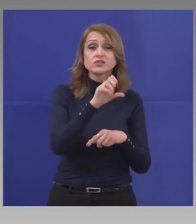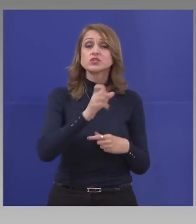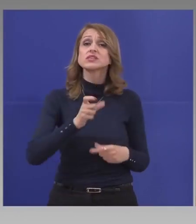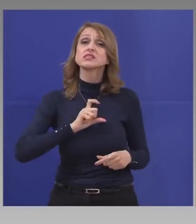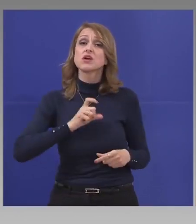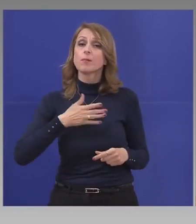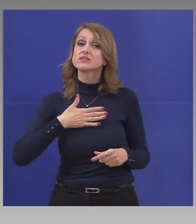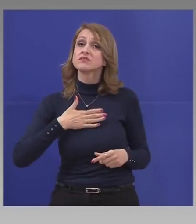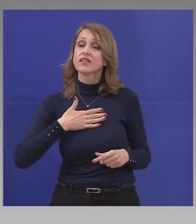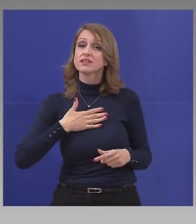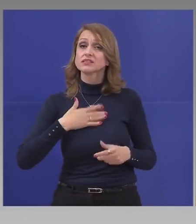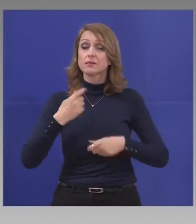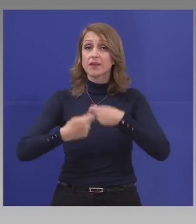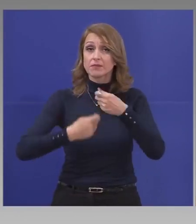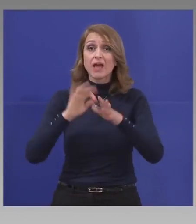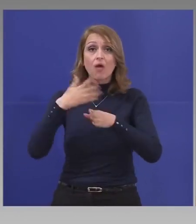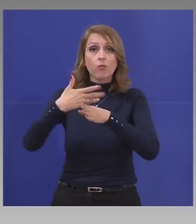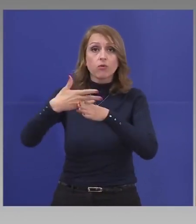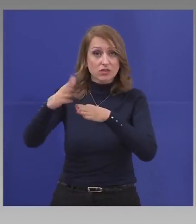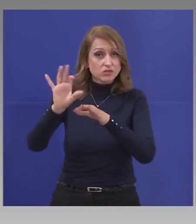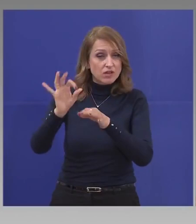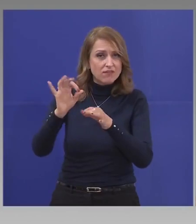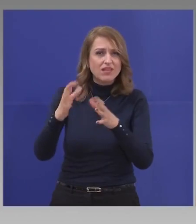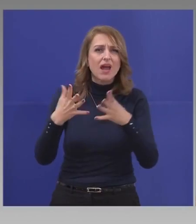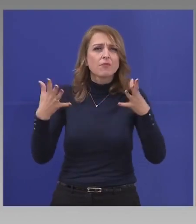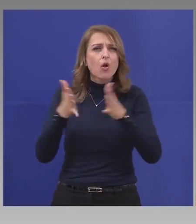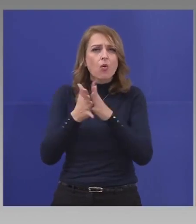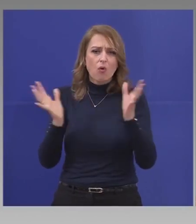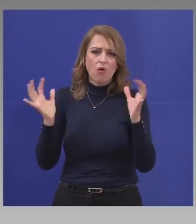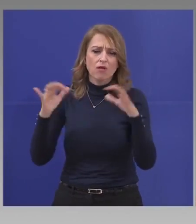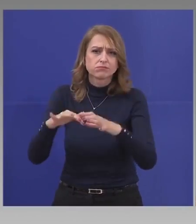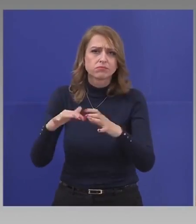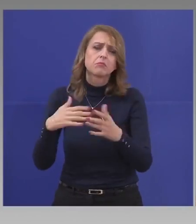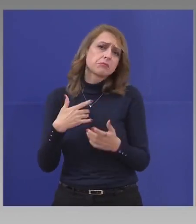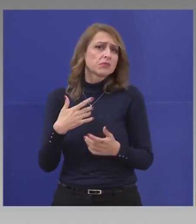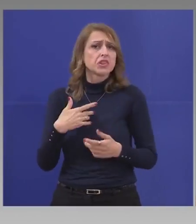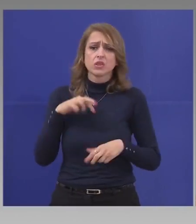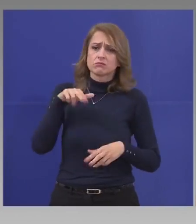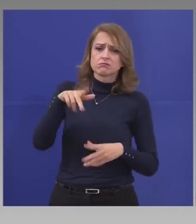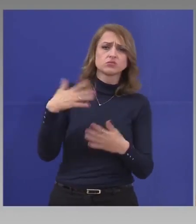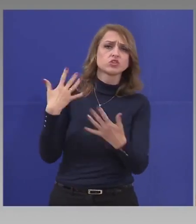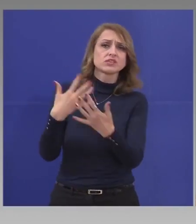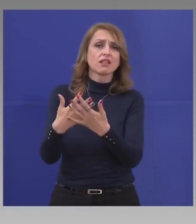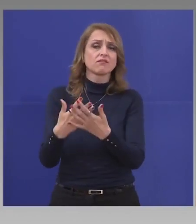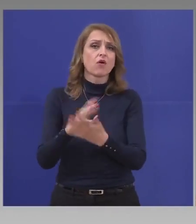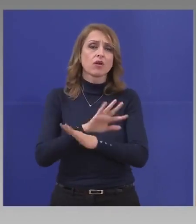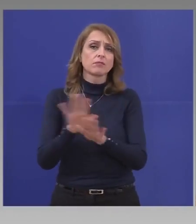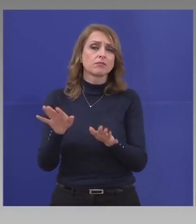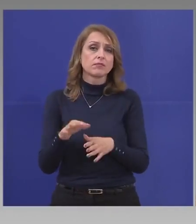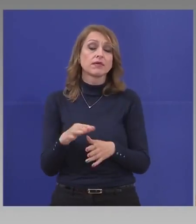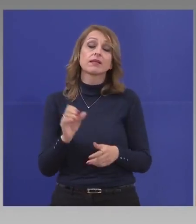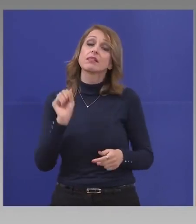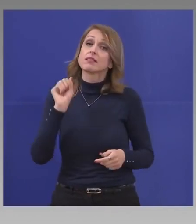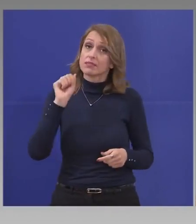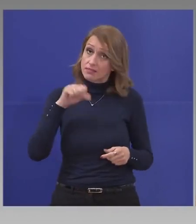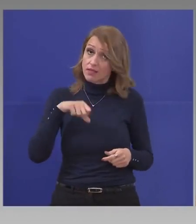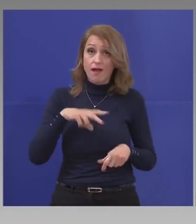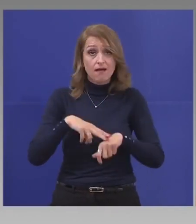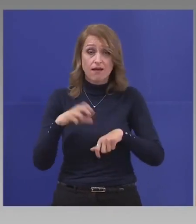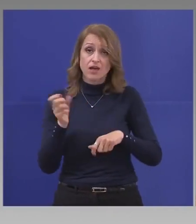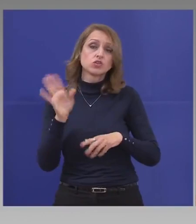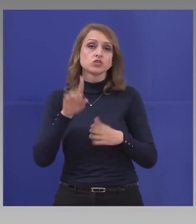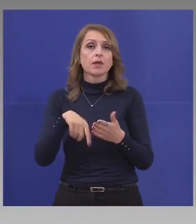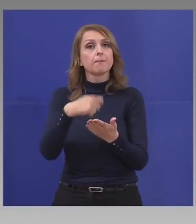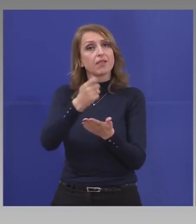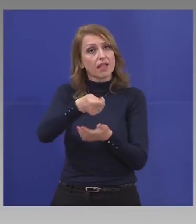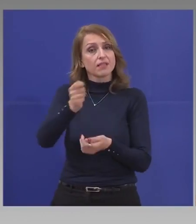ако продължат, така ще ги затвориме. Ще ги затвориме много бързо. Да, ще платиме за това, на